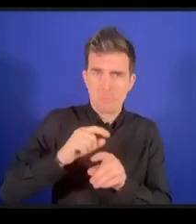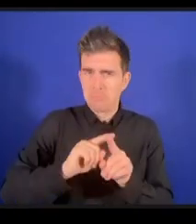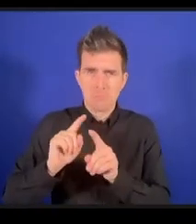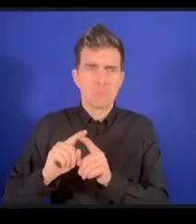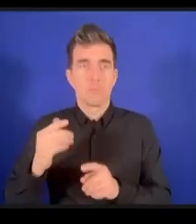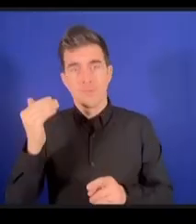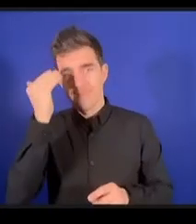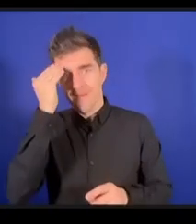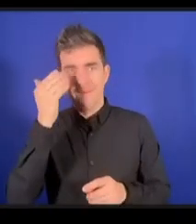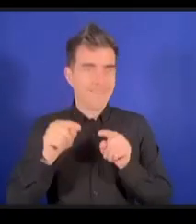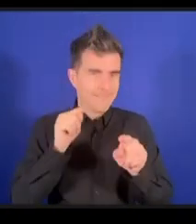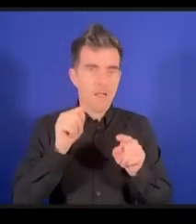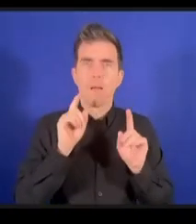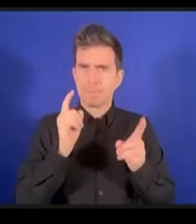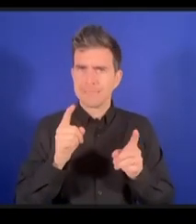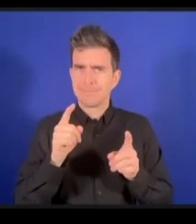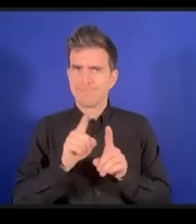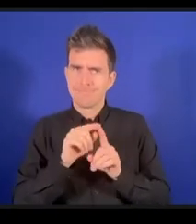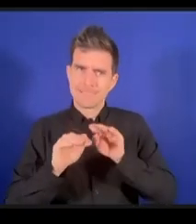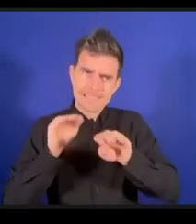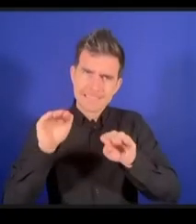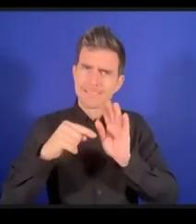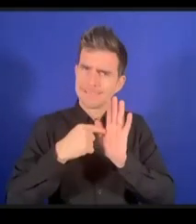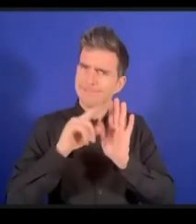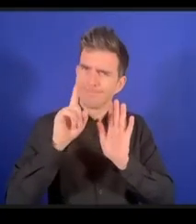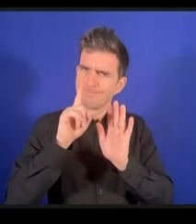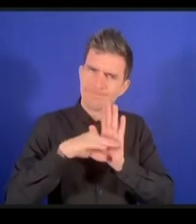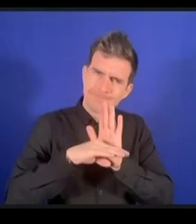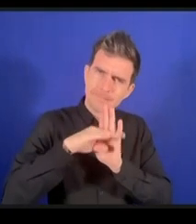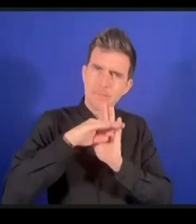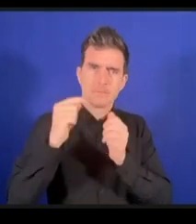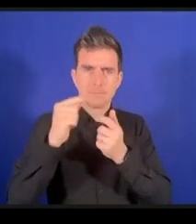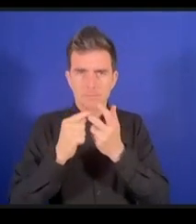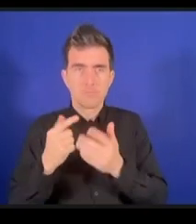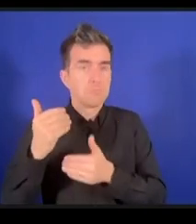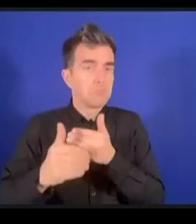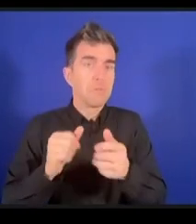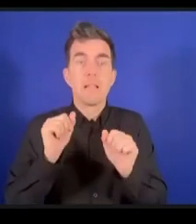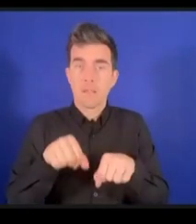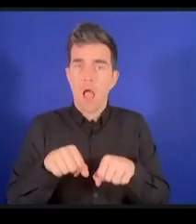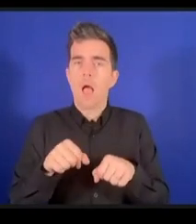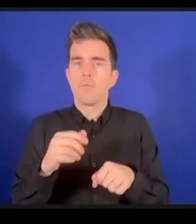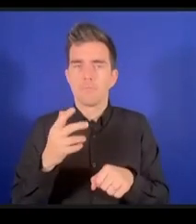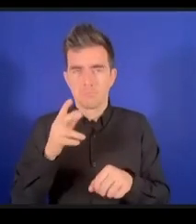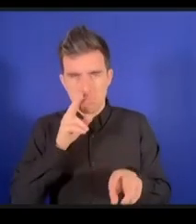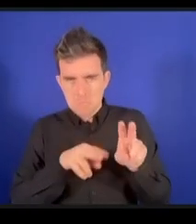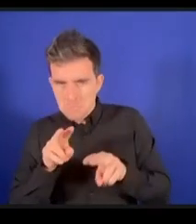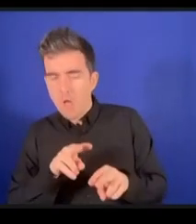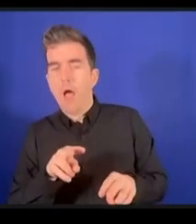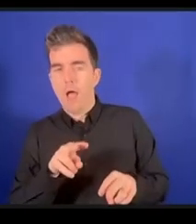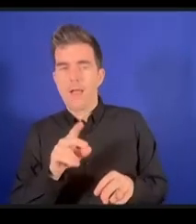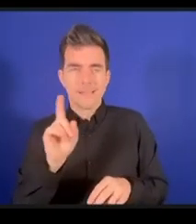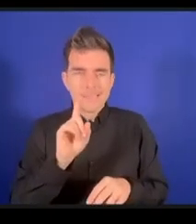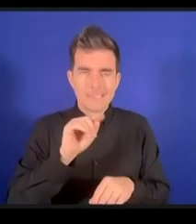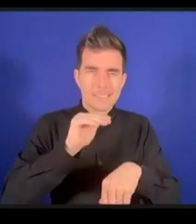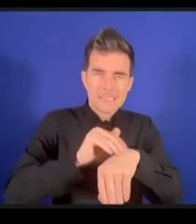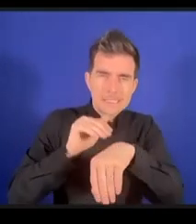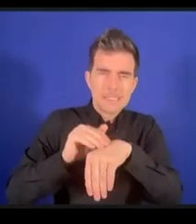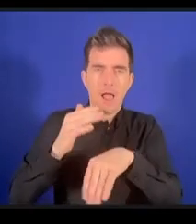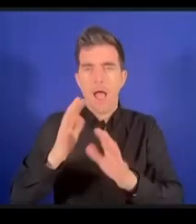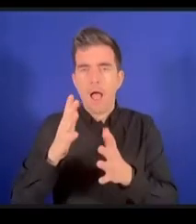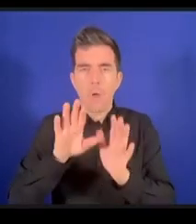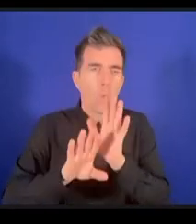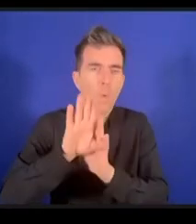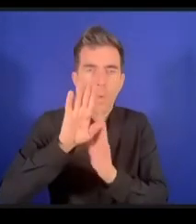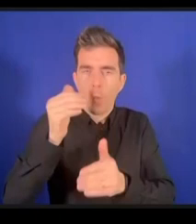différentes couches différentes strates pourraient être prises en compte dans la rédaction des descriptifs de